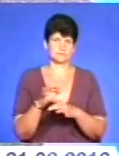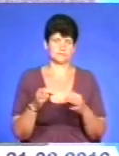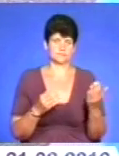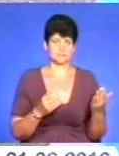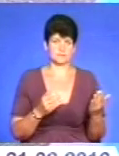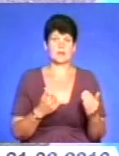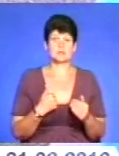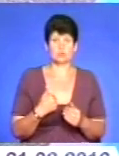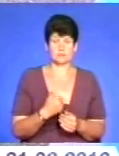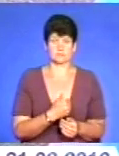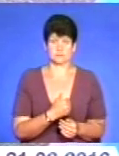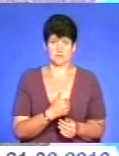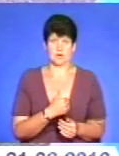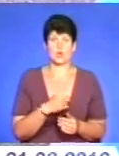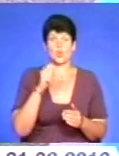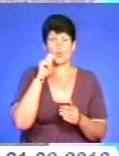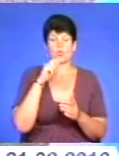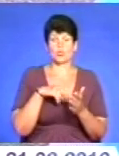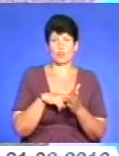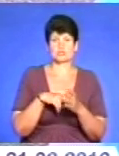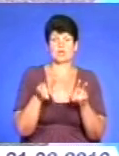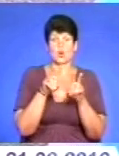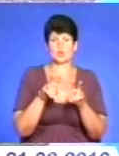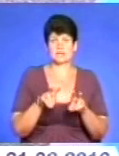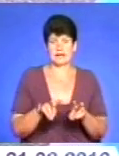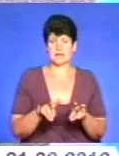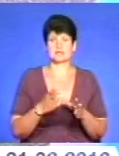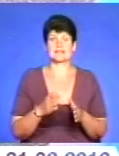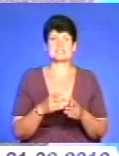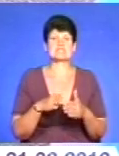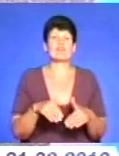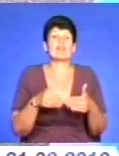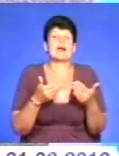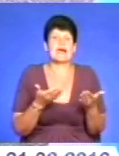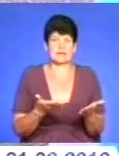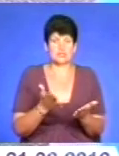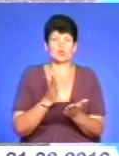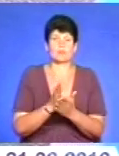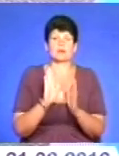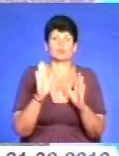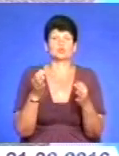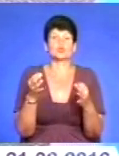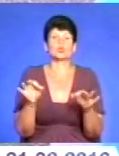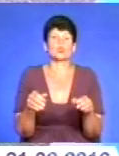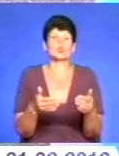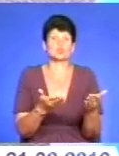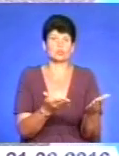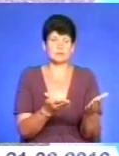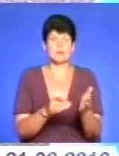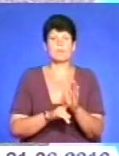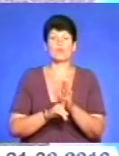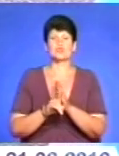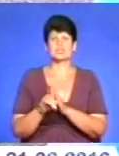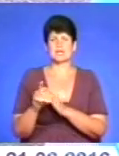З моєї ініціативи Окрпочта розглянула звернення, що має бути доступність. Почали ми